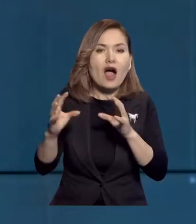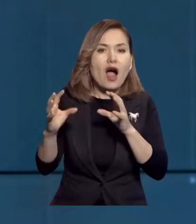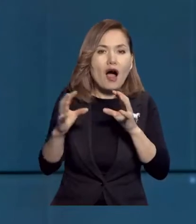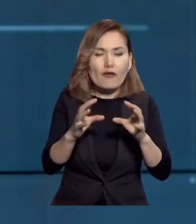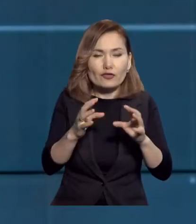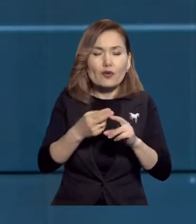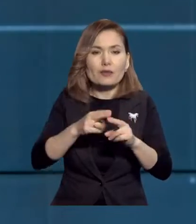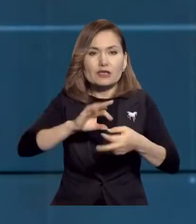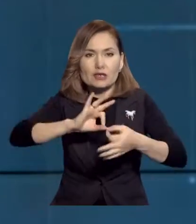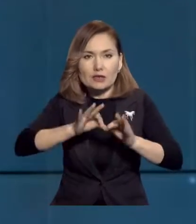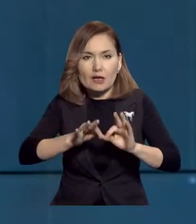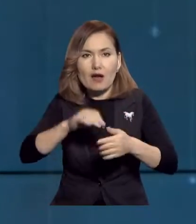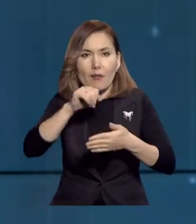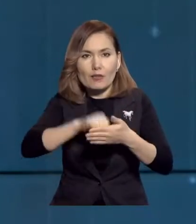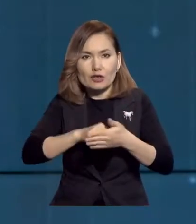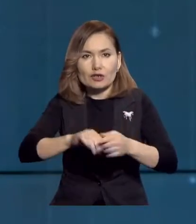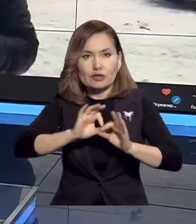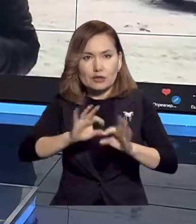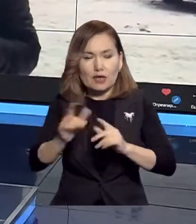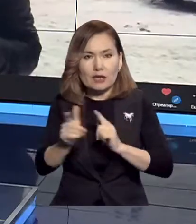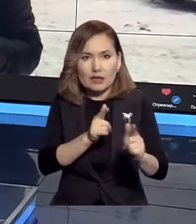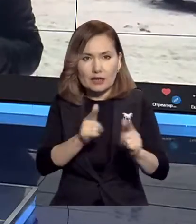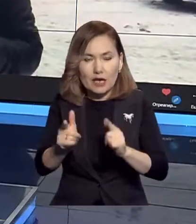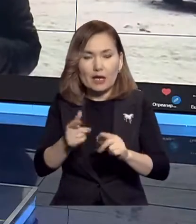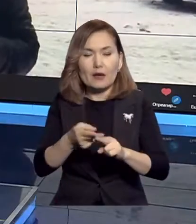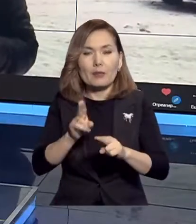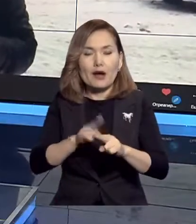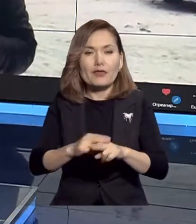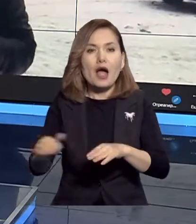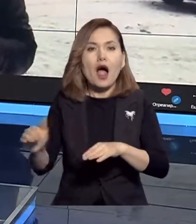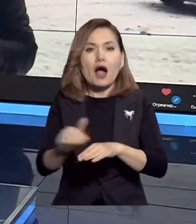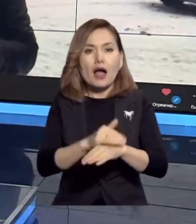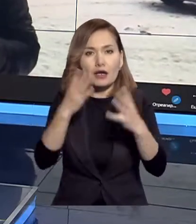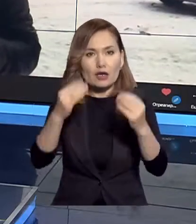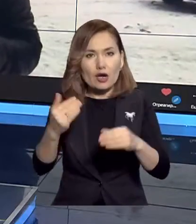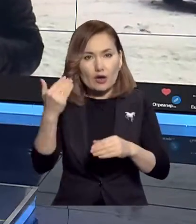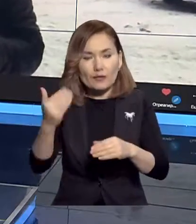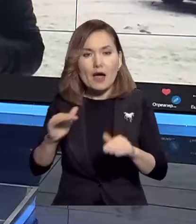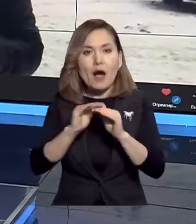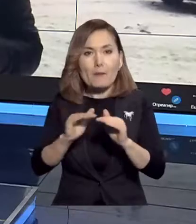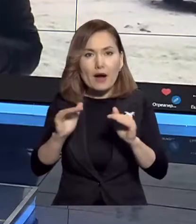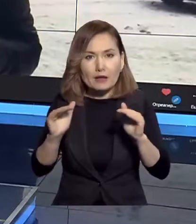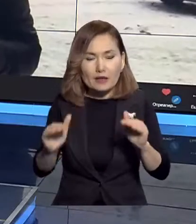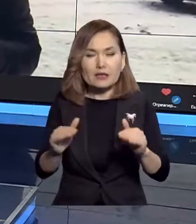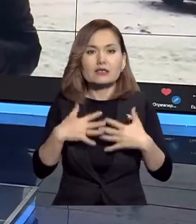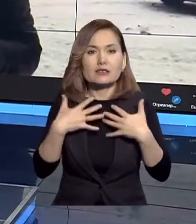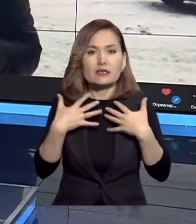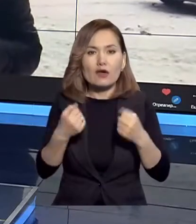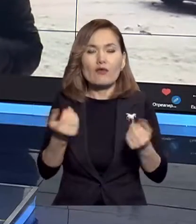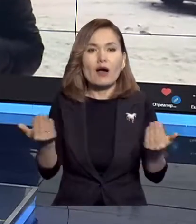малты келі еферде баяндауға әзірттір. Олай болса, Жақсыбек, қайрлы күн балалардың қали қалай?